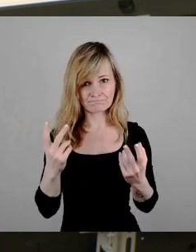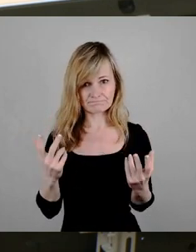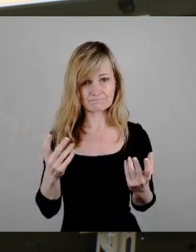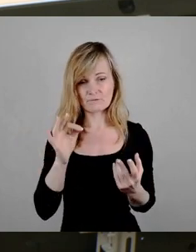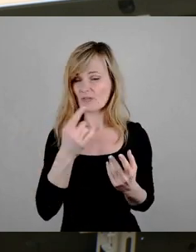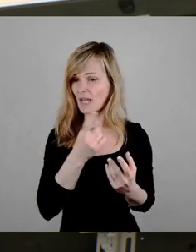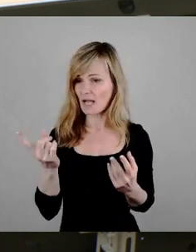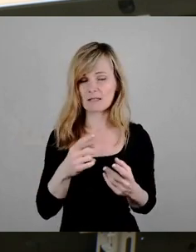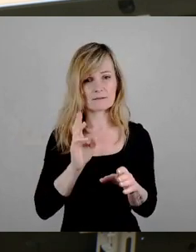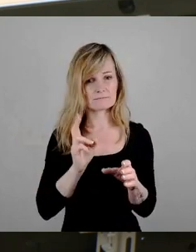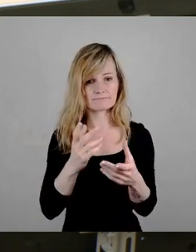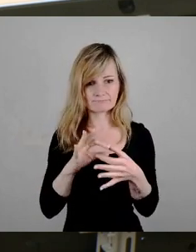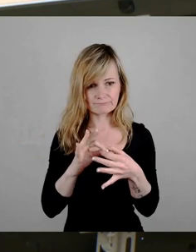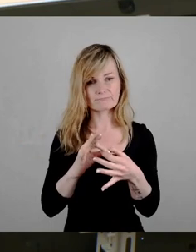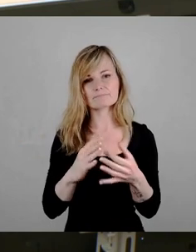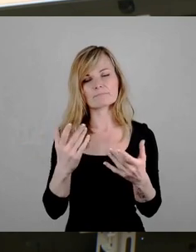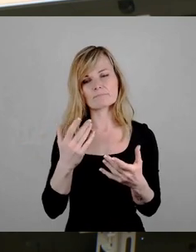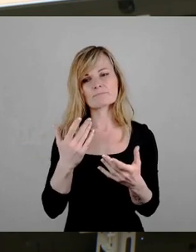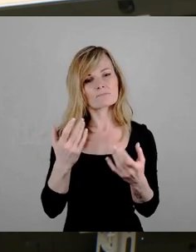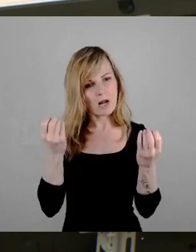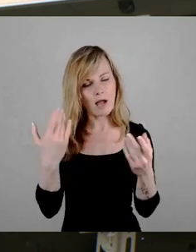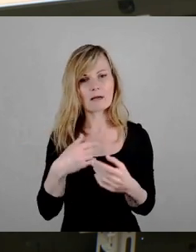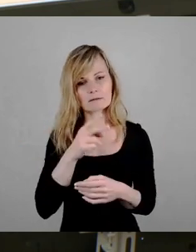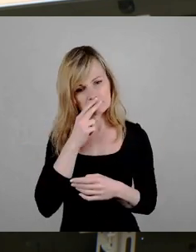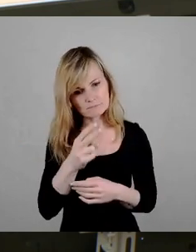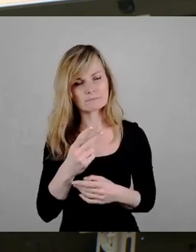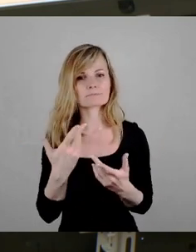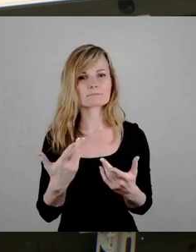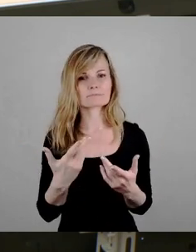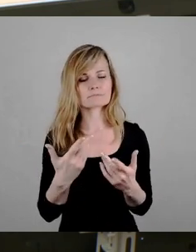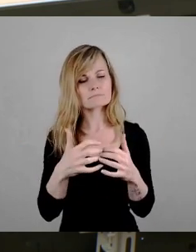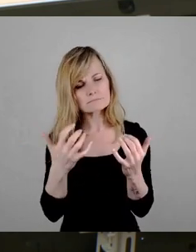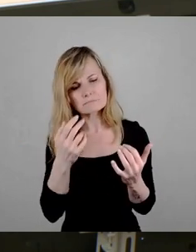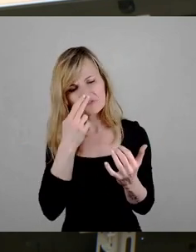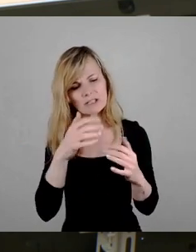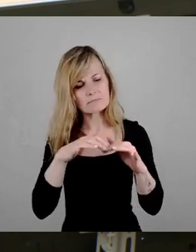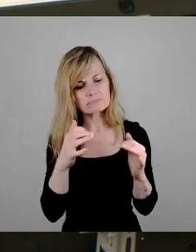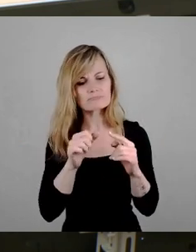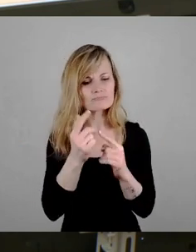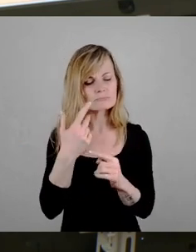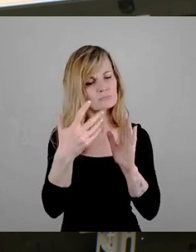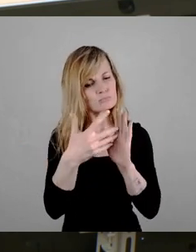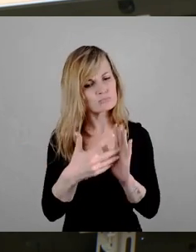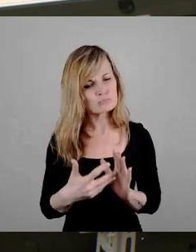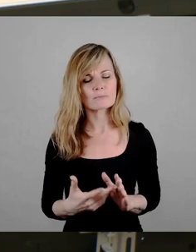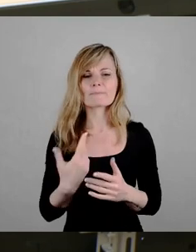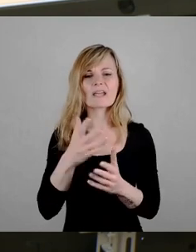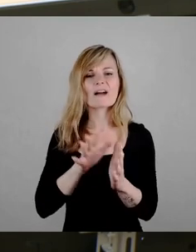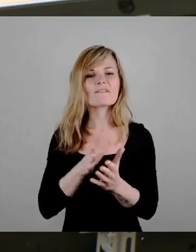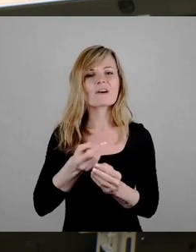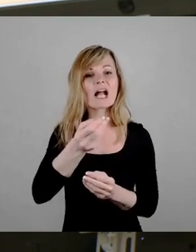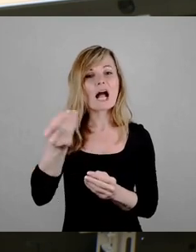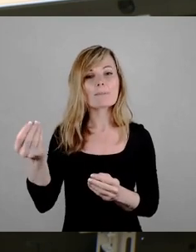Beteiligten hier mal genau hineinschaut. Das Thema Vergabe ist immer ein brenzliches. Und es tut gut, wenn man da